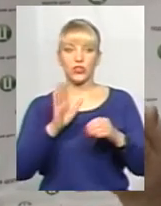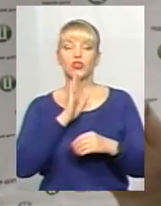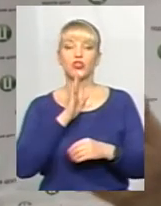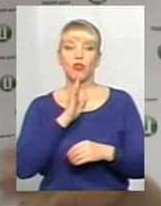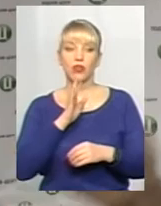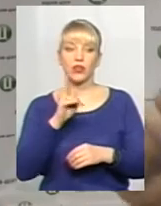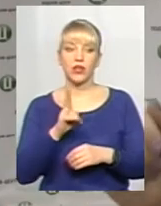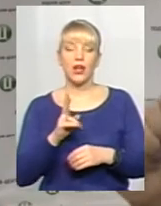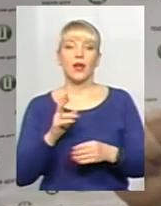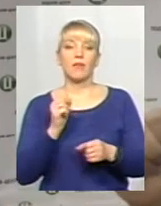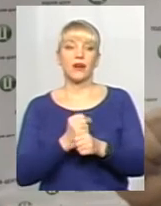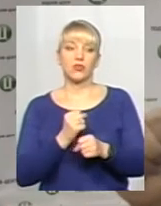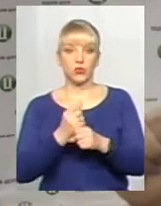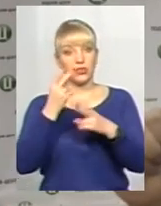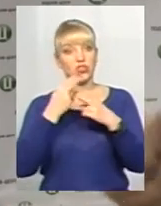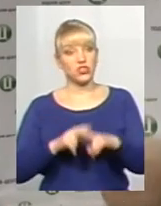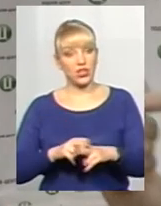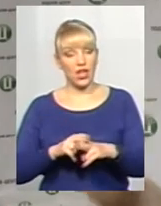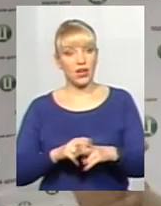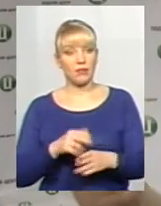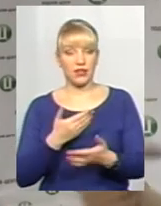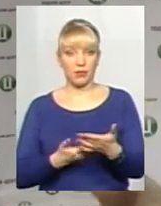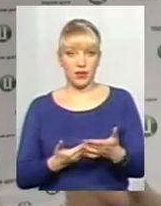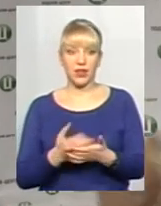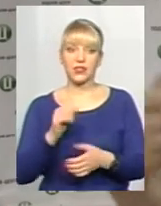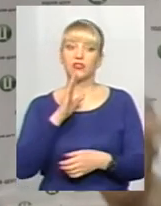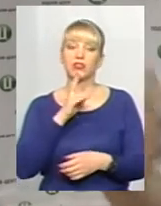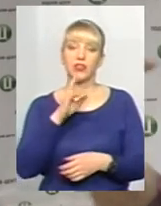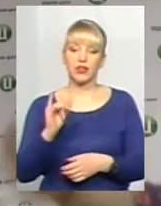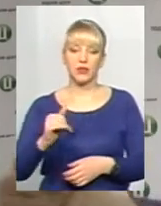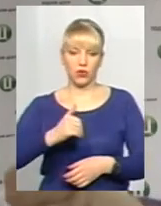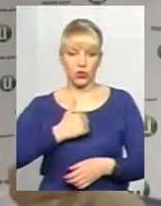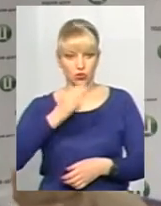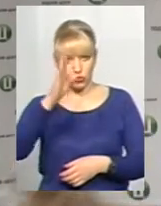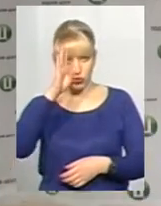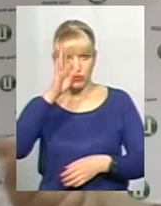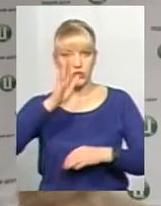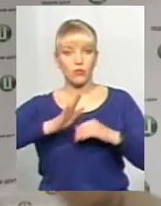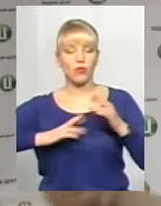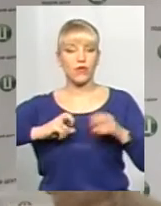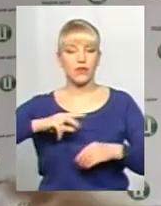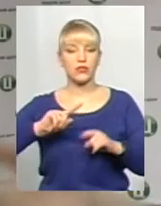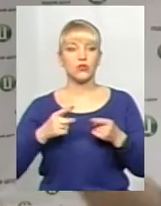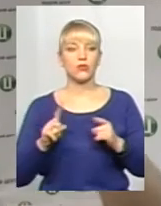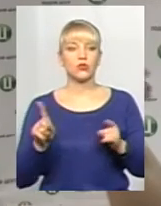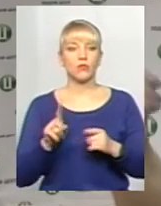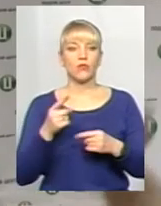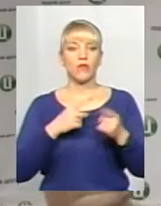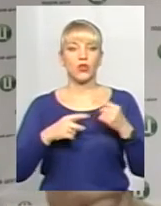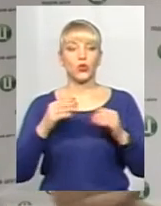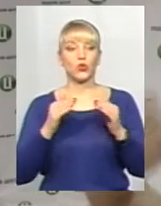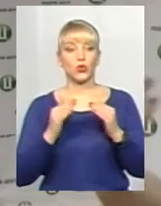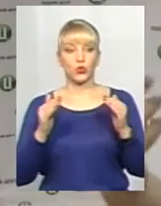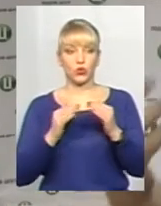працюють, наприклад, інженерами. Жінки прагнуть здобути чоловічі професії, тільки тому, що повертаючись